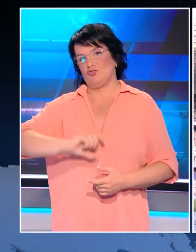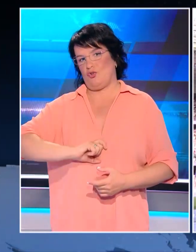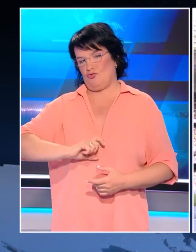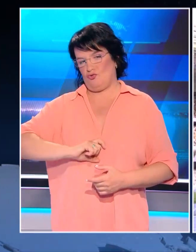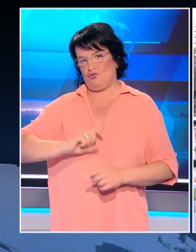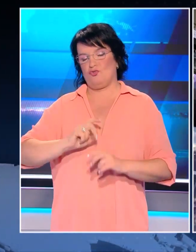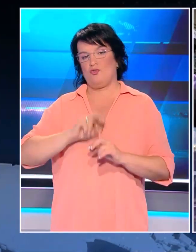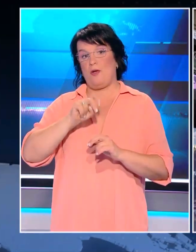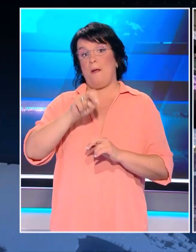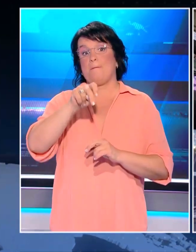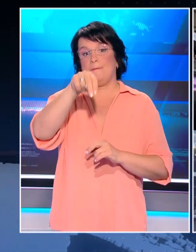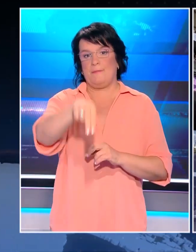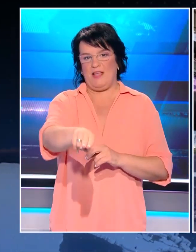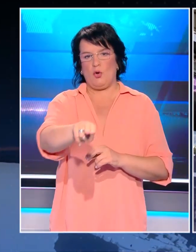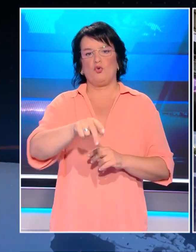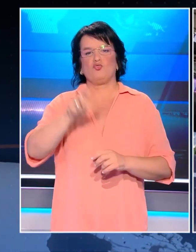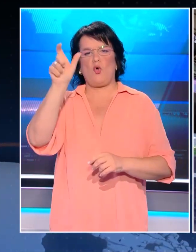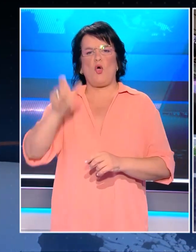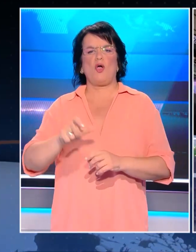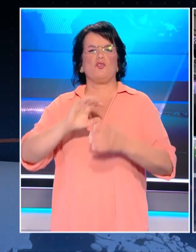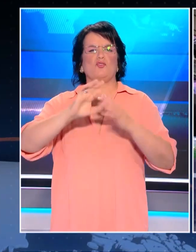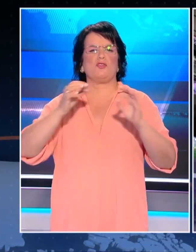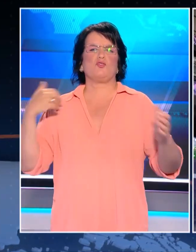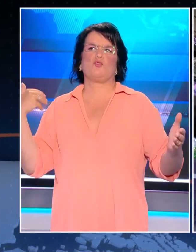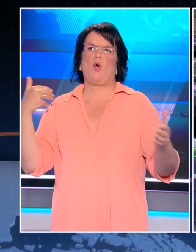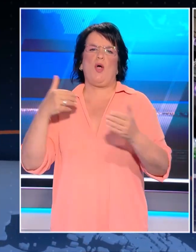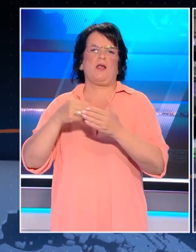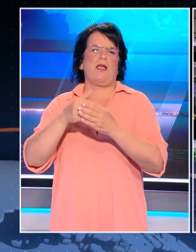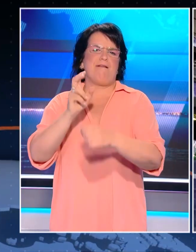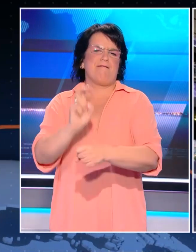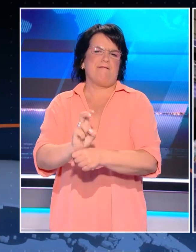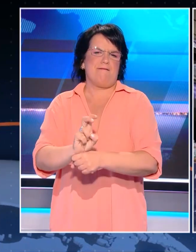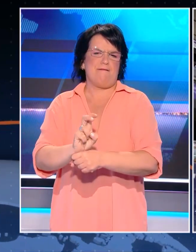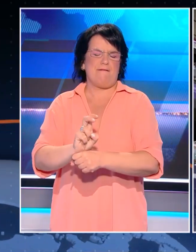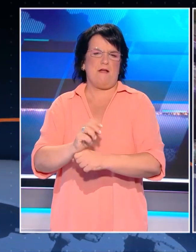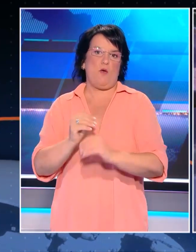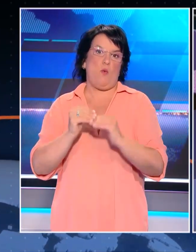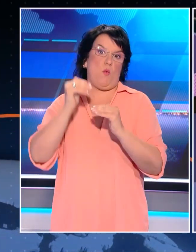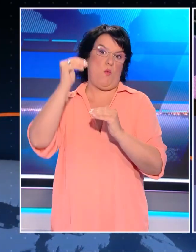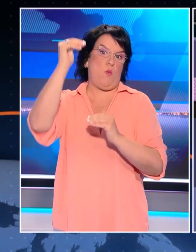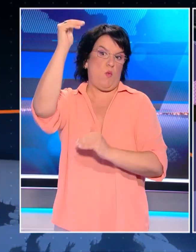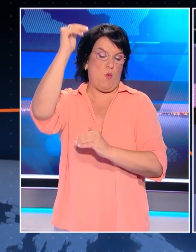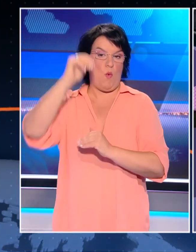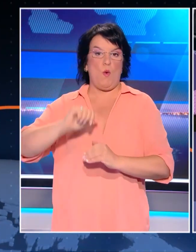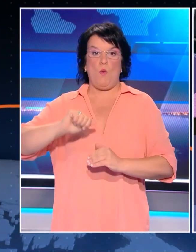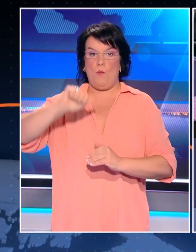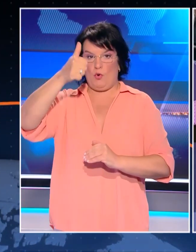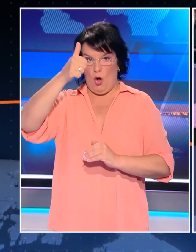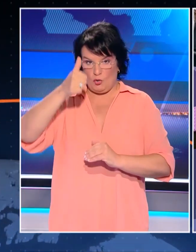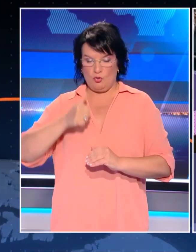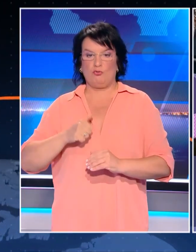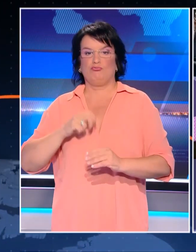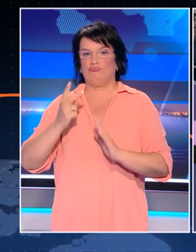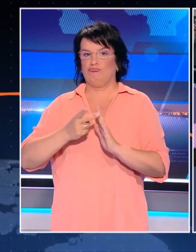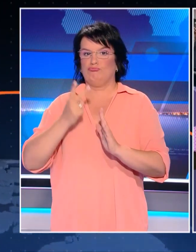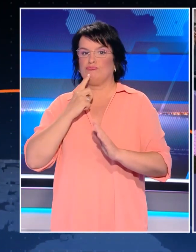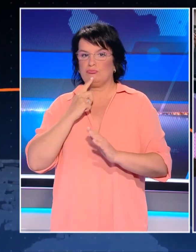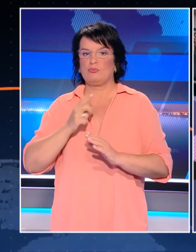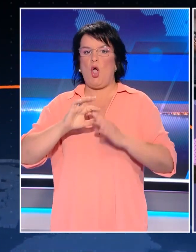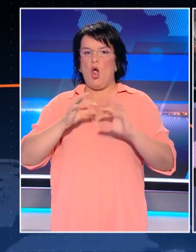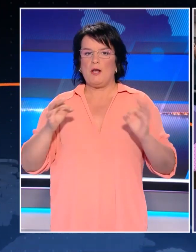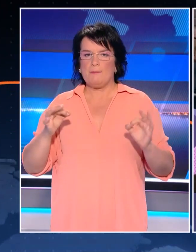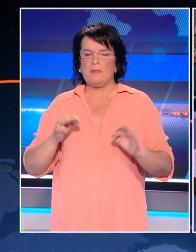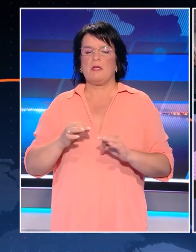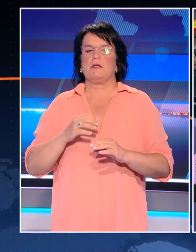του Μήκους, του Μήλτου. Ο Τεντόγλου έγραψε η ιστορία στο Παρίσι, κατάφερε να διατηρηθεί στην κορυφή πανηγύριστος στο διεύτερο σέρι μετάλλιους Ολυμπιακούς Αγώνες, στο